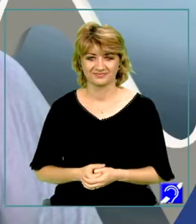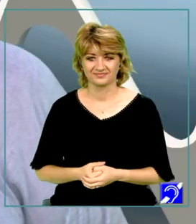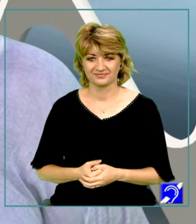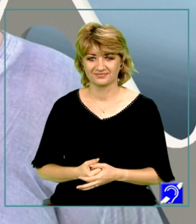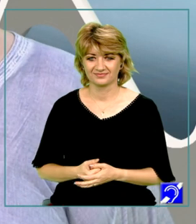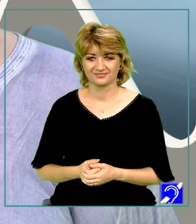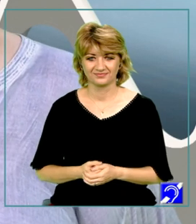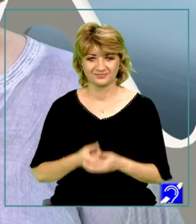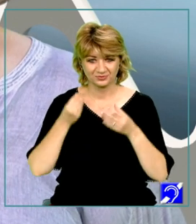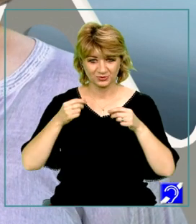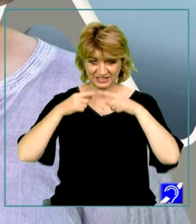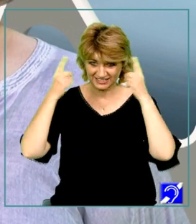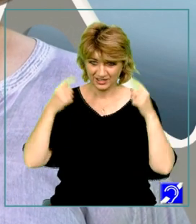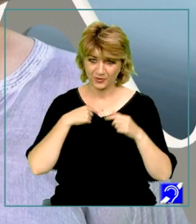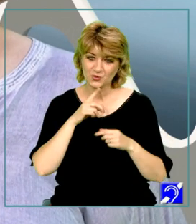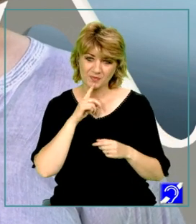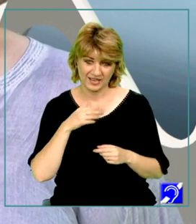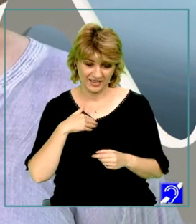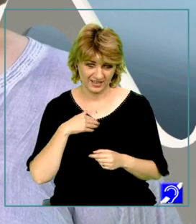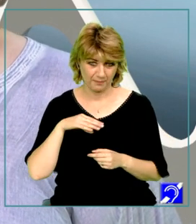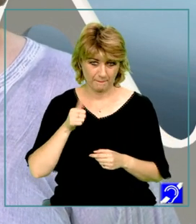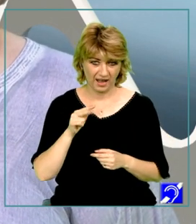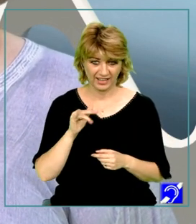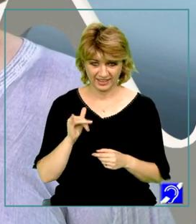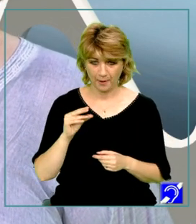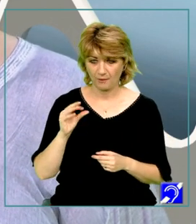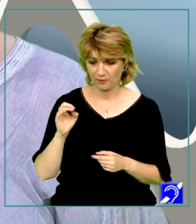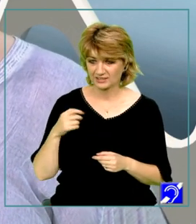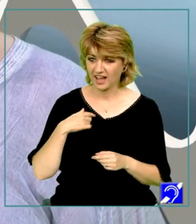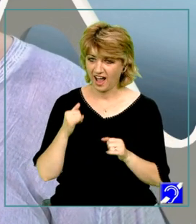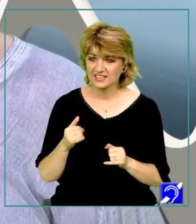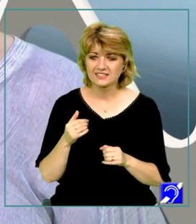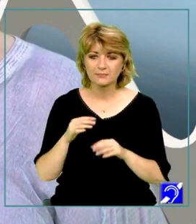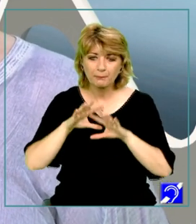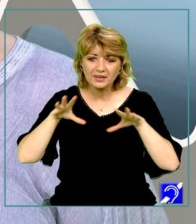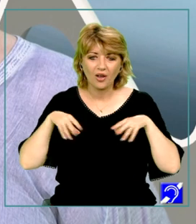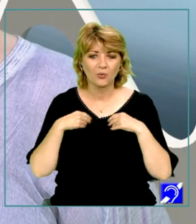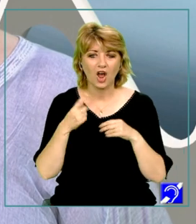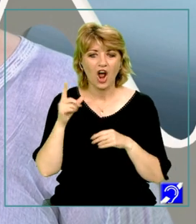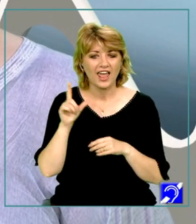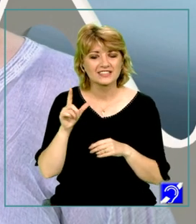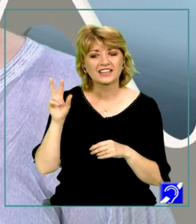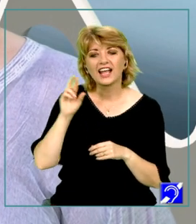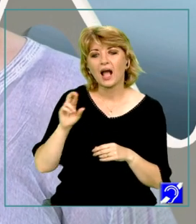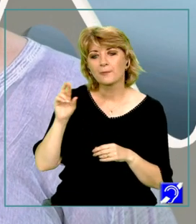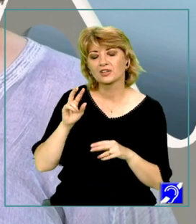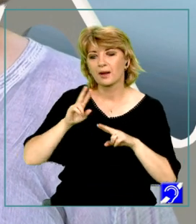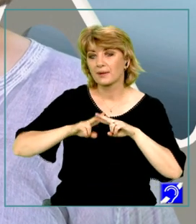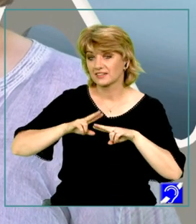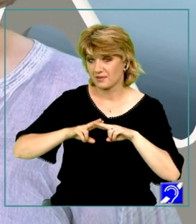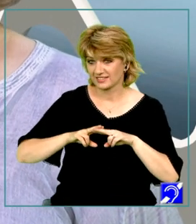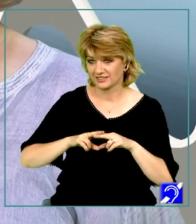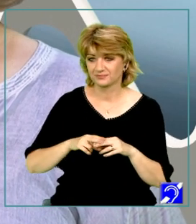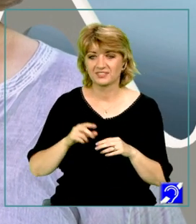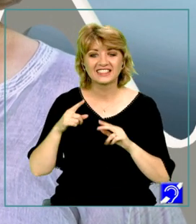Bună ziua! Numele meu este Maria Popescu și vom parcurge astăzi împreună o lecție de recapitulare la matematică.